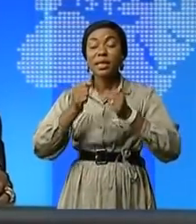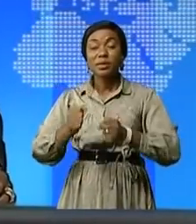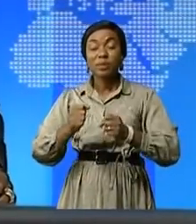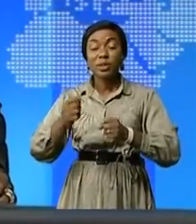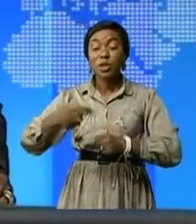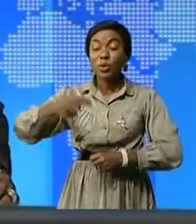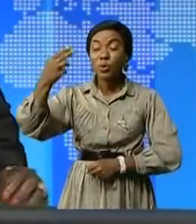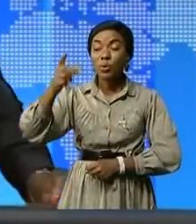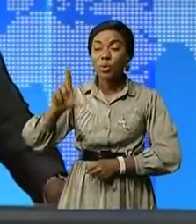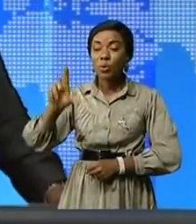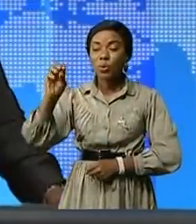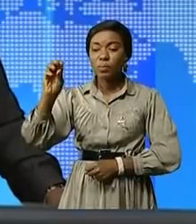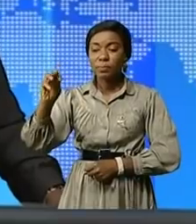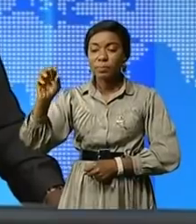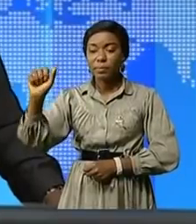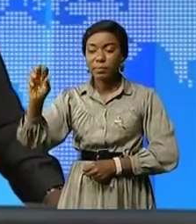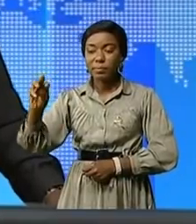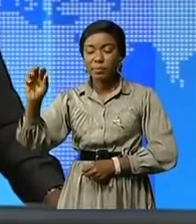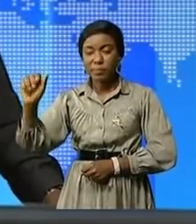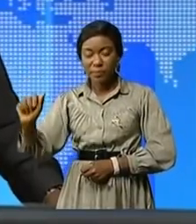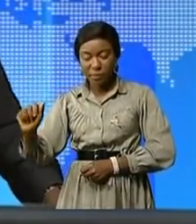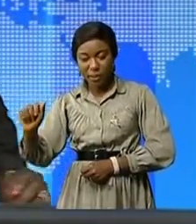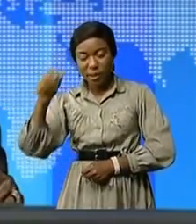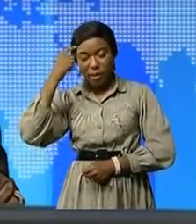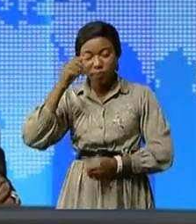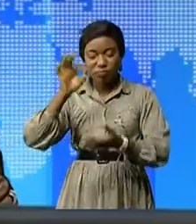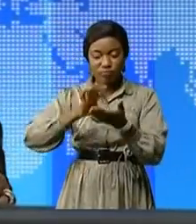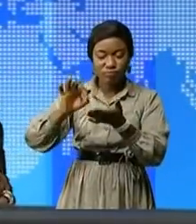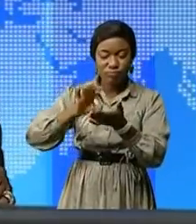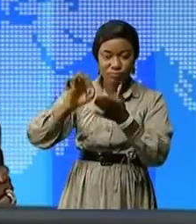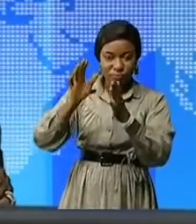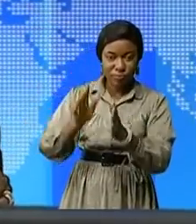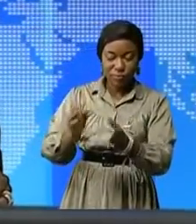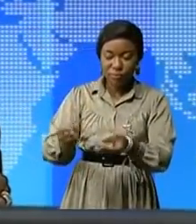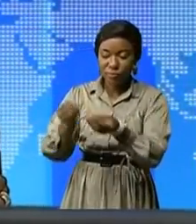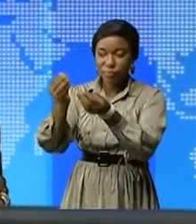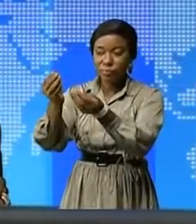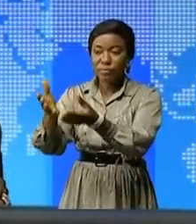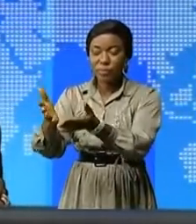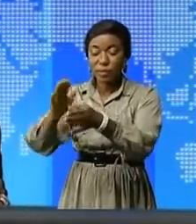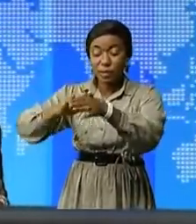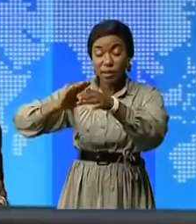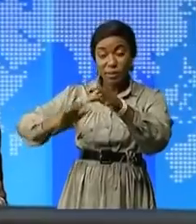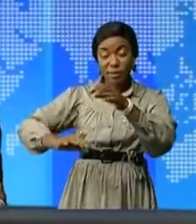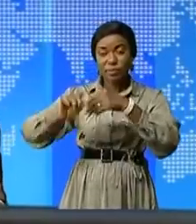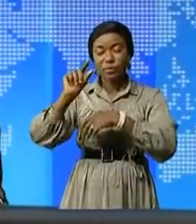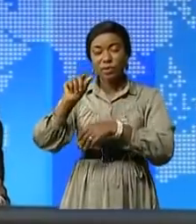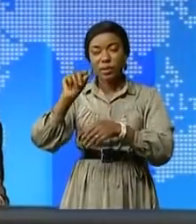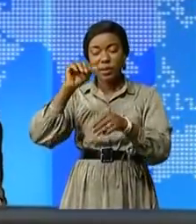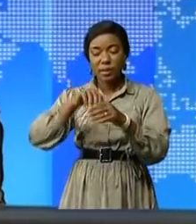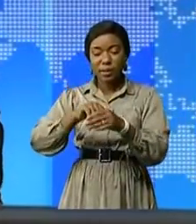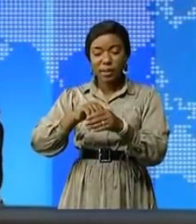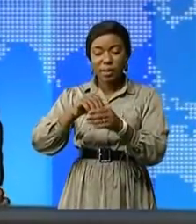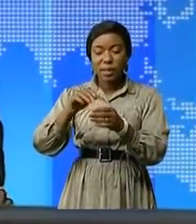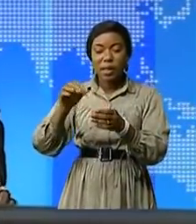Olomami le rapport de la reddition des comptes pour l'exercice 2020 a été déposé avec un léger retard à la cour des comptes c'est le